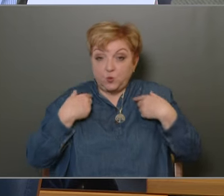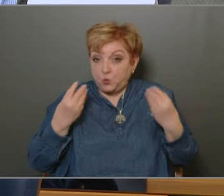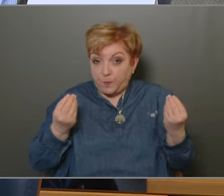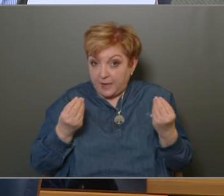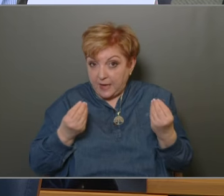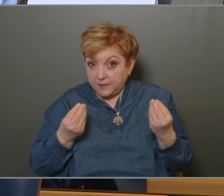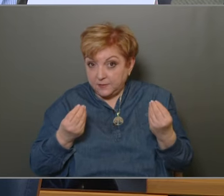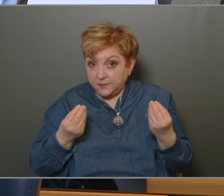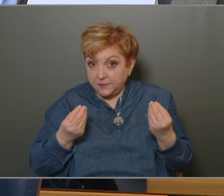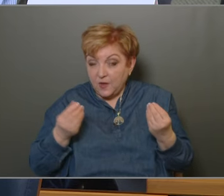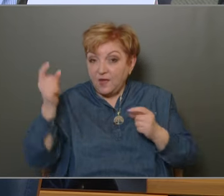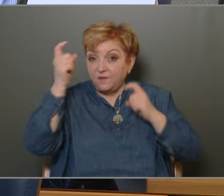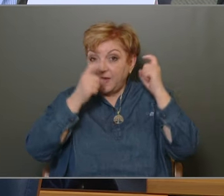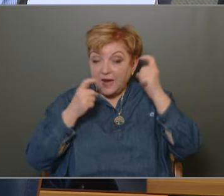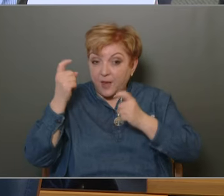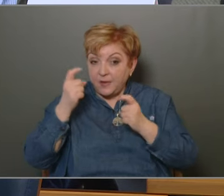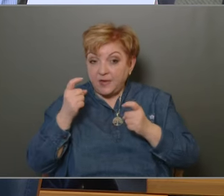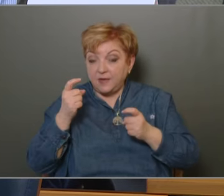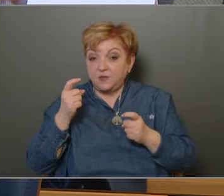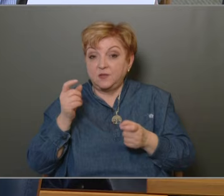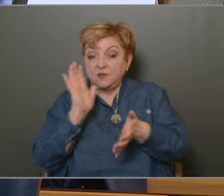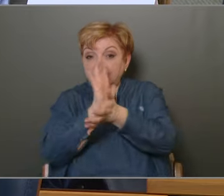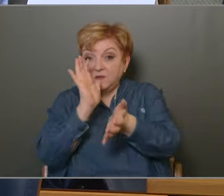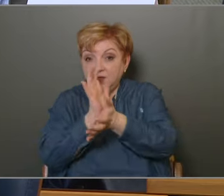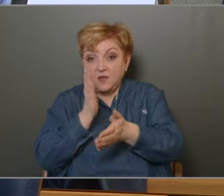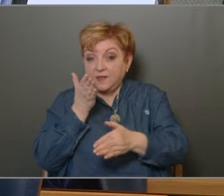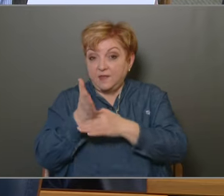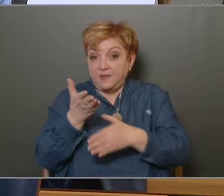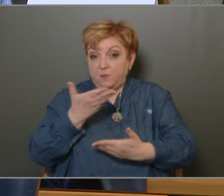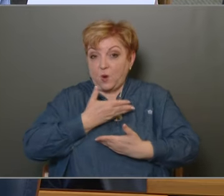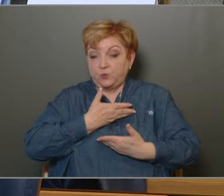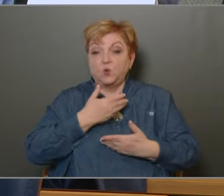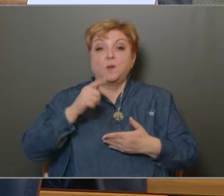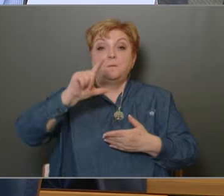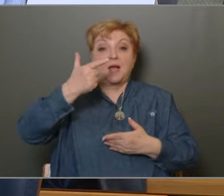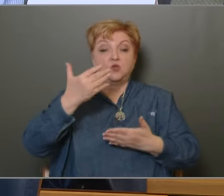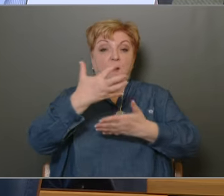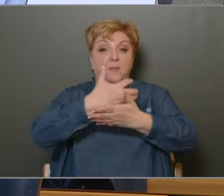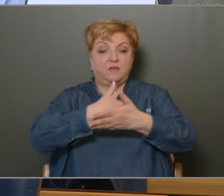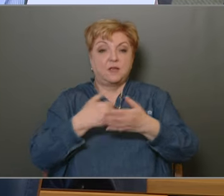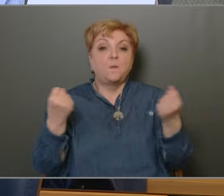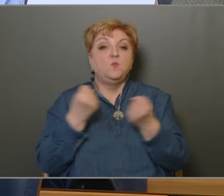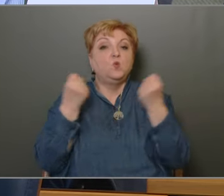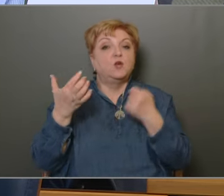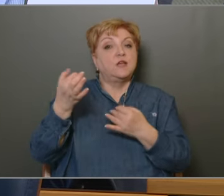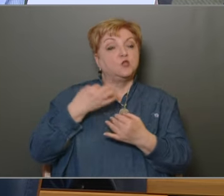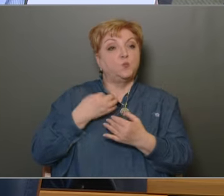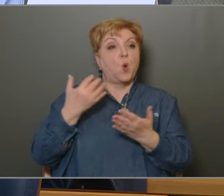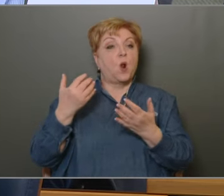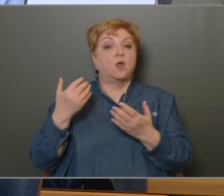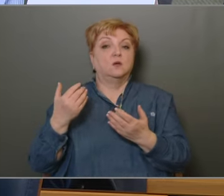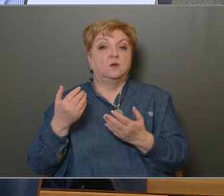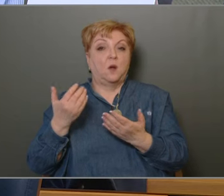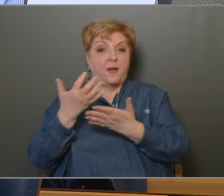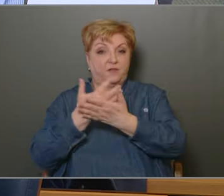miért, mert véleményt érvet, ehhez nem kaptunk. A másik, szintén a bevételek között a működésből származó bevételek.